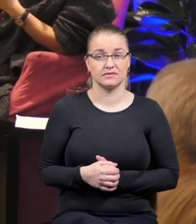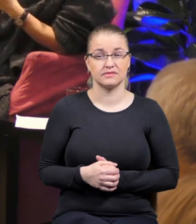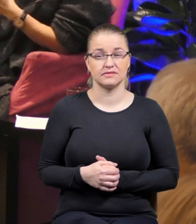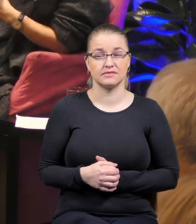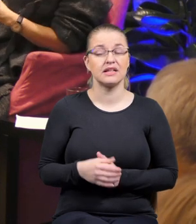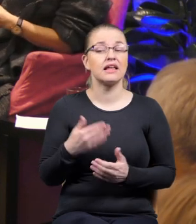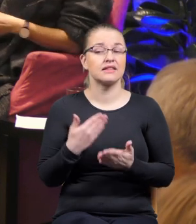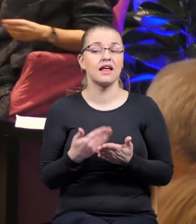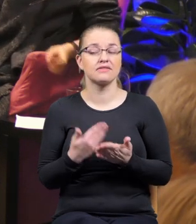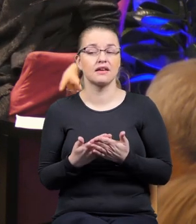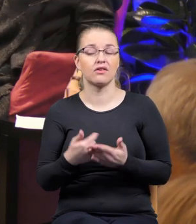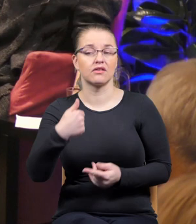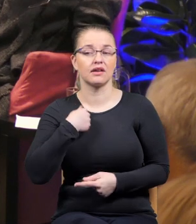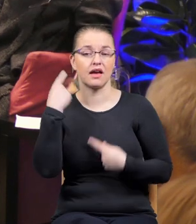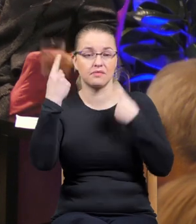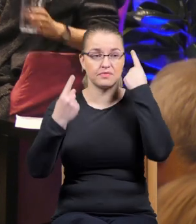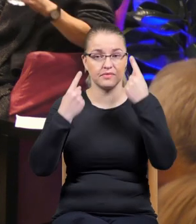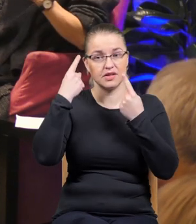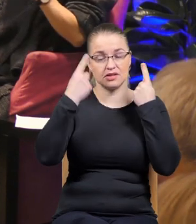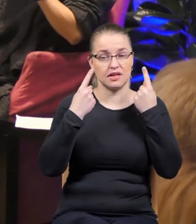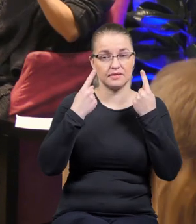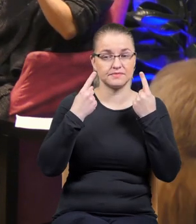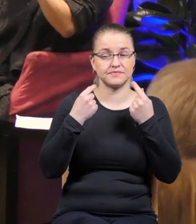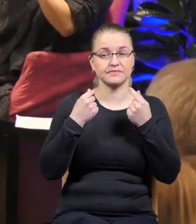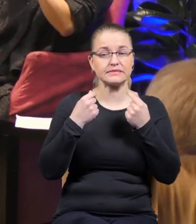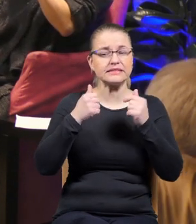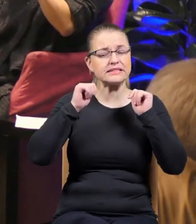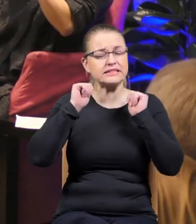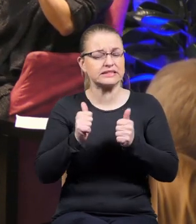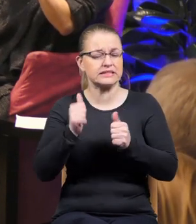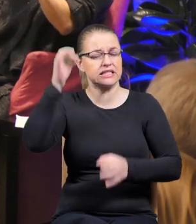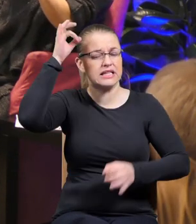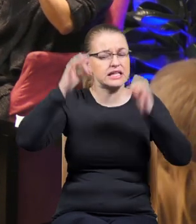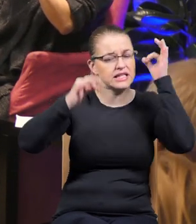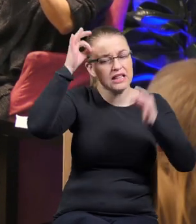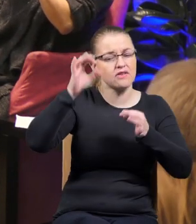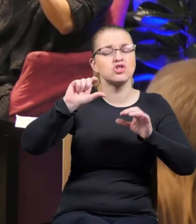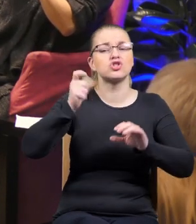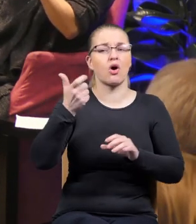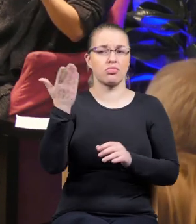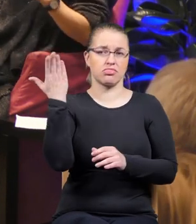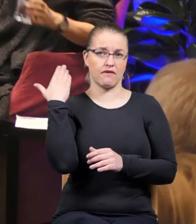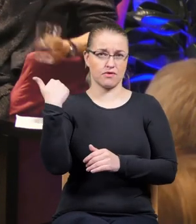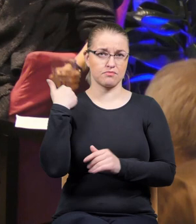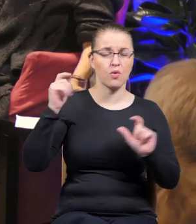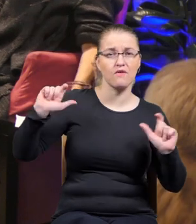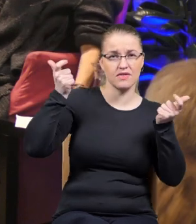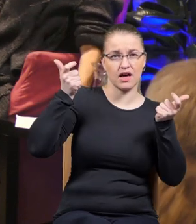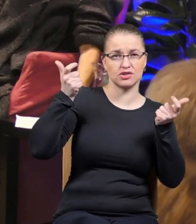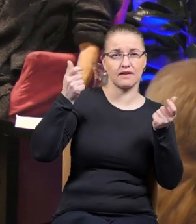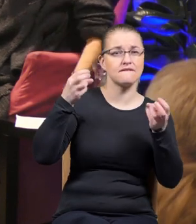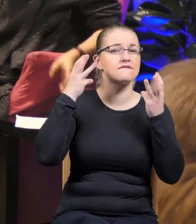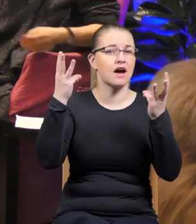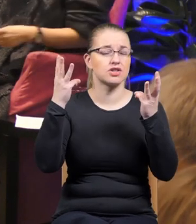Właśnie dlatego myślę, że to ciągłe zastanawianie się nad tym, co się kiedyś zdarzyło jest takie ważne.